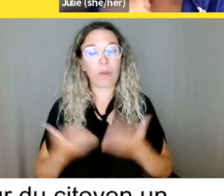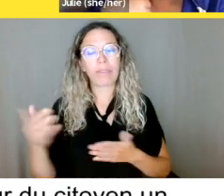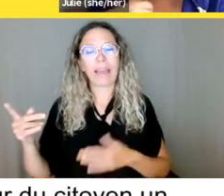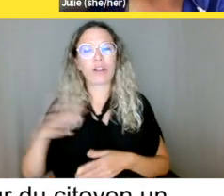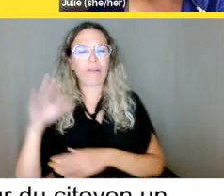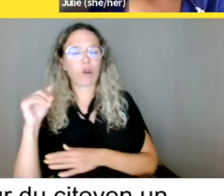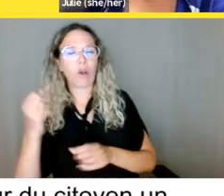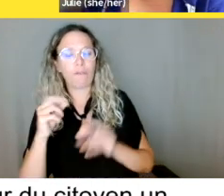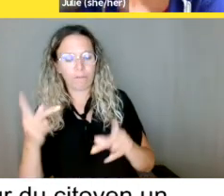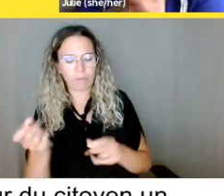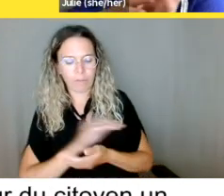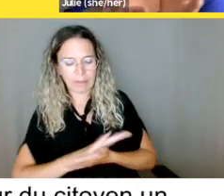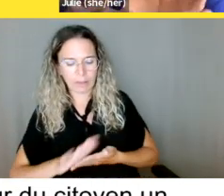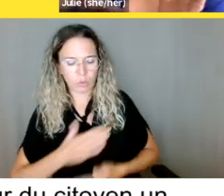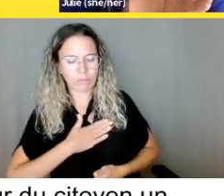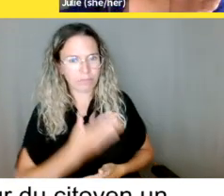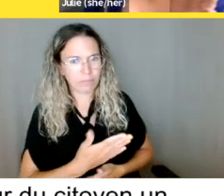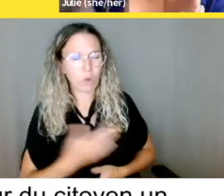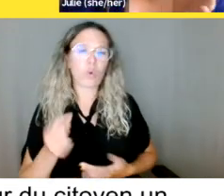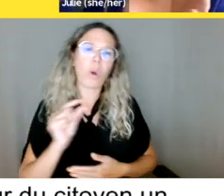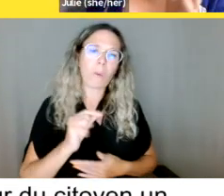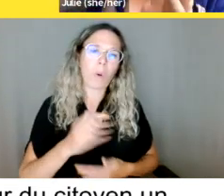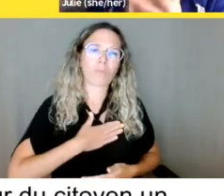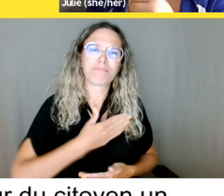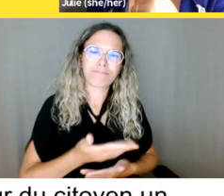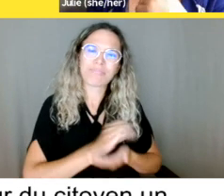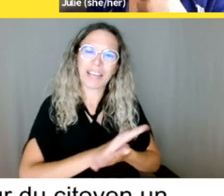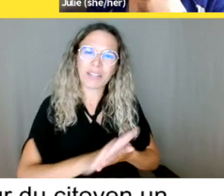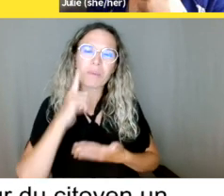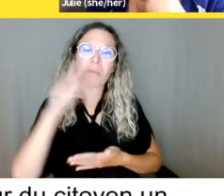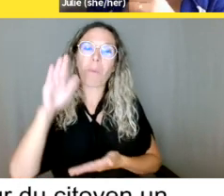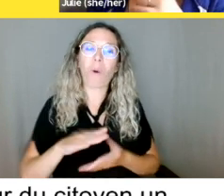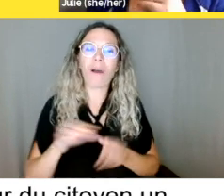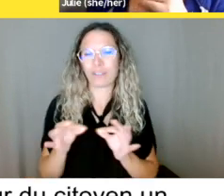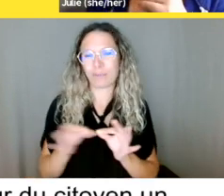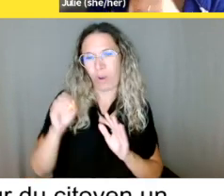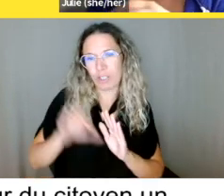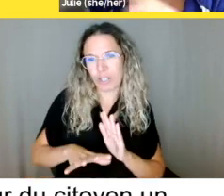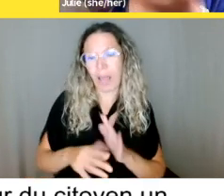souvent des organismes qui peuvent vous appuyer financièrement dans ce